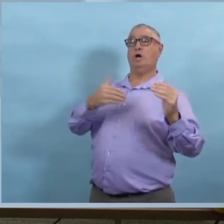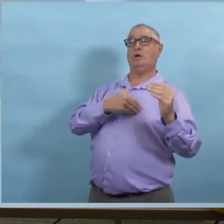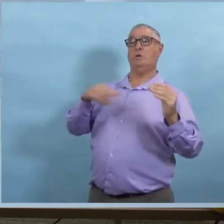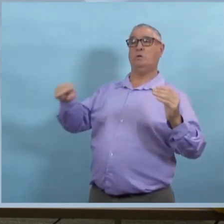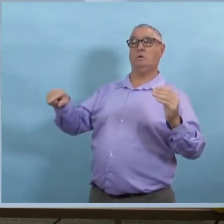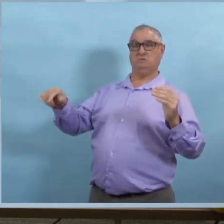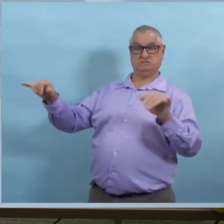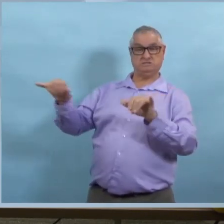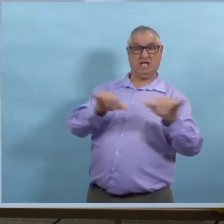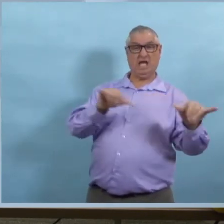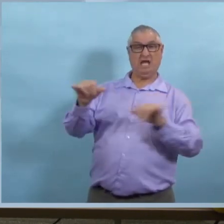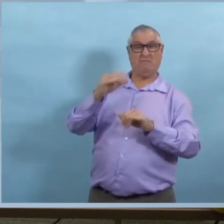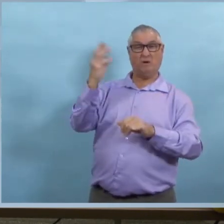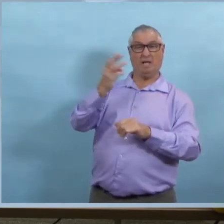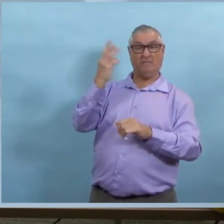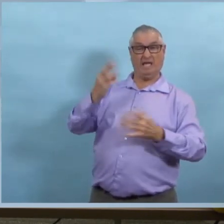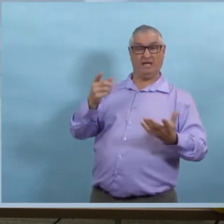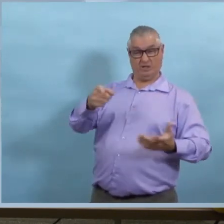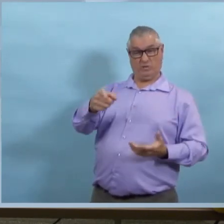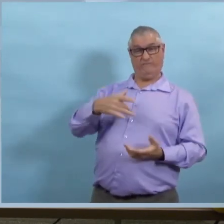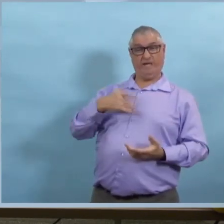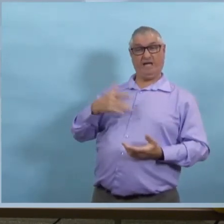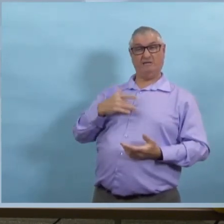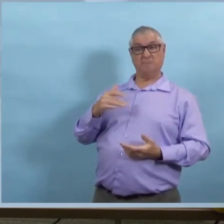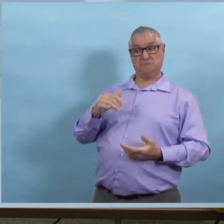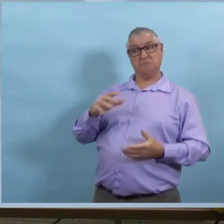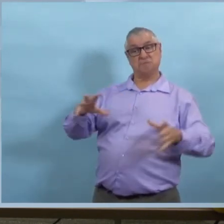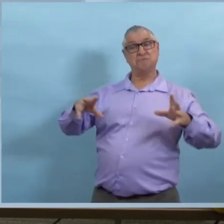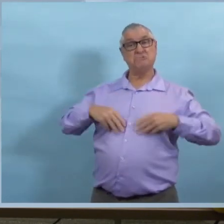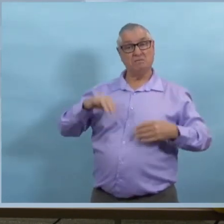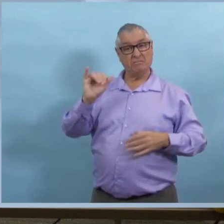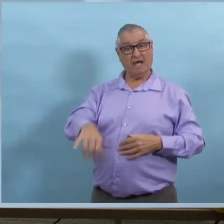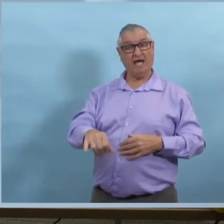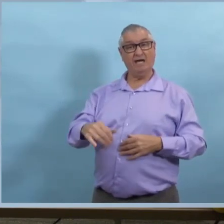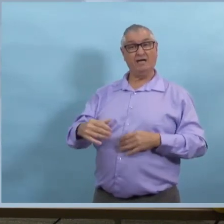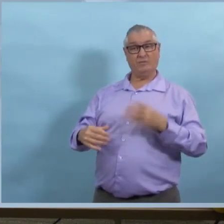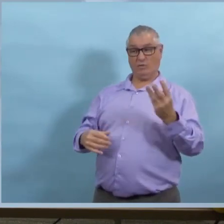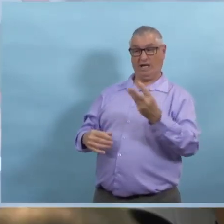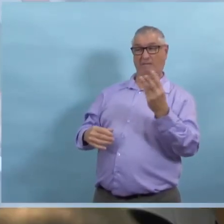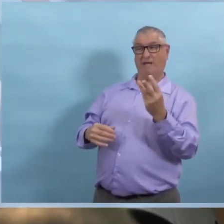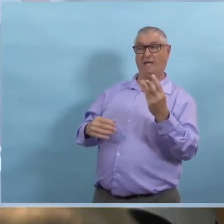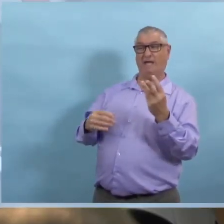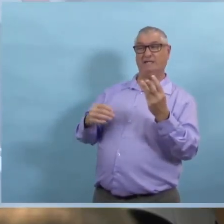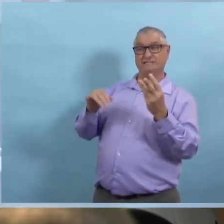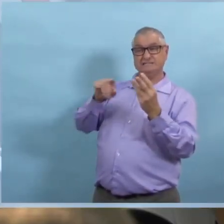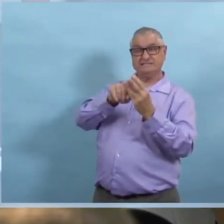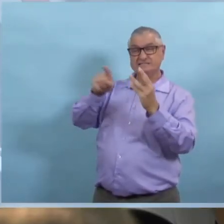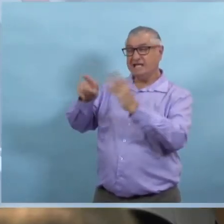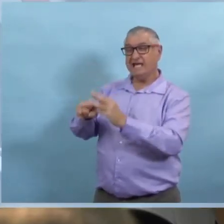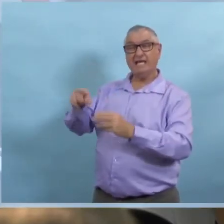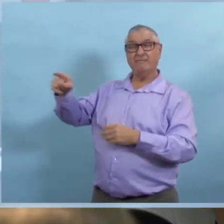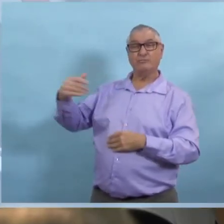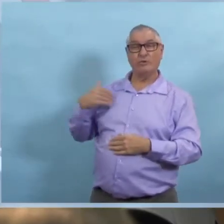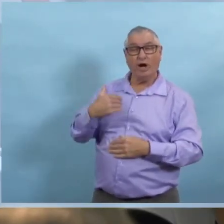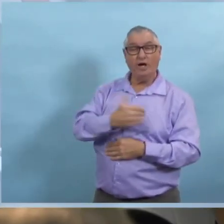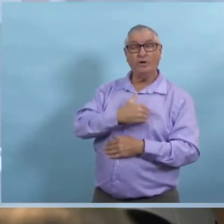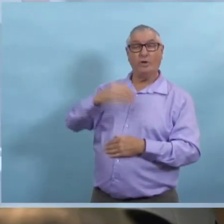quel est votre pensée sur le fait qu'on a un taux de positivité qui est semblable au Québec et à d'autres provinces où les choses vont bien?